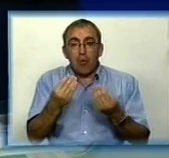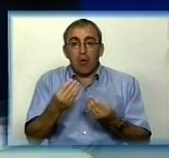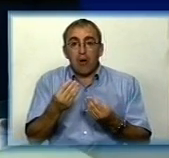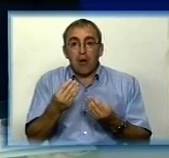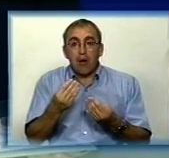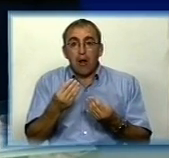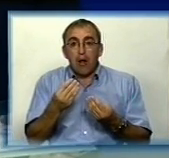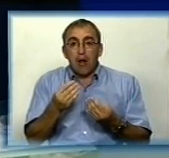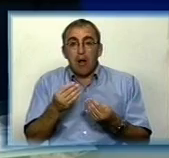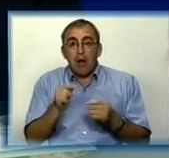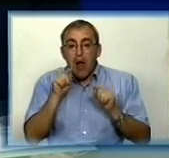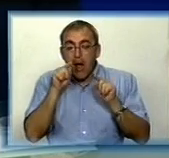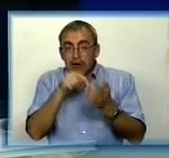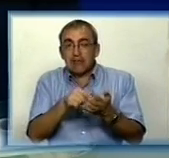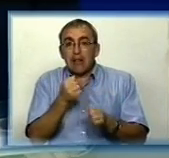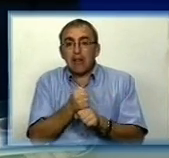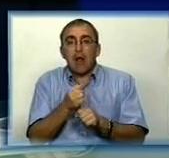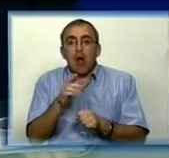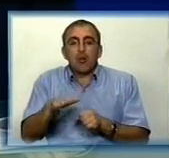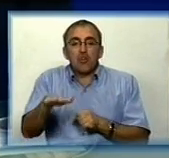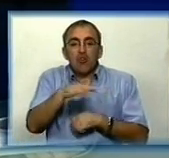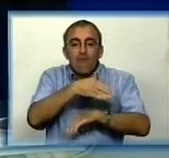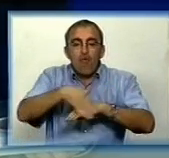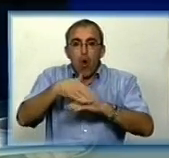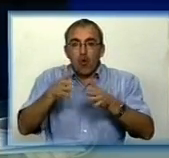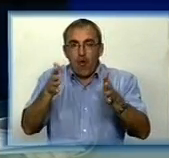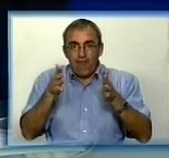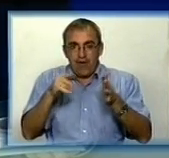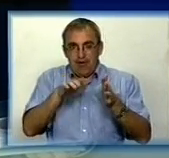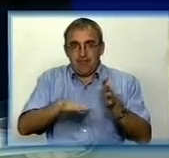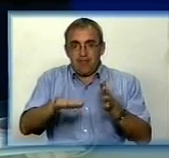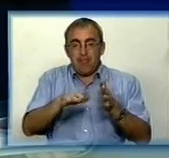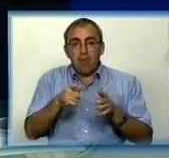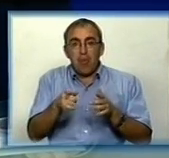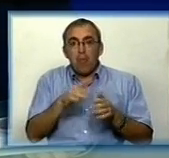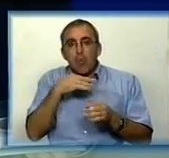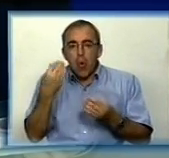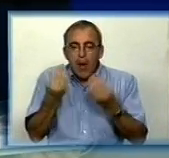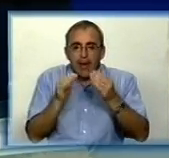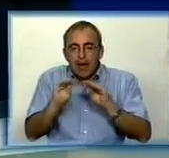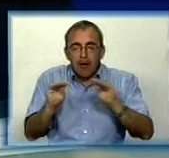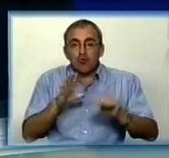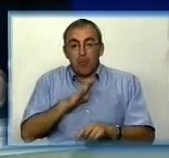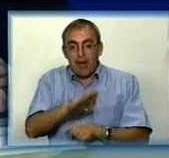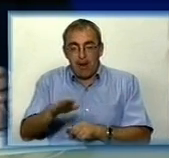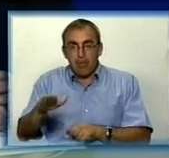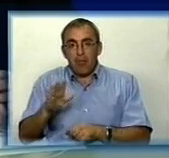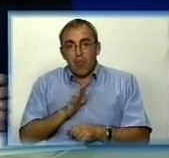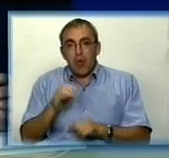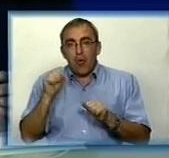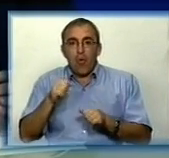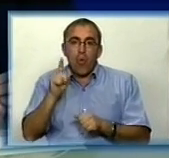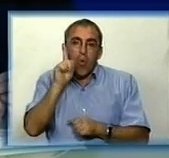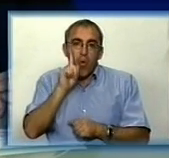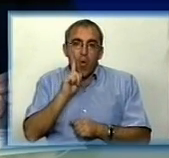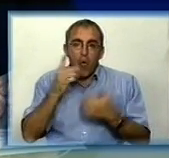Акцент робиться якраз на таких дворових територіях. Достаточно для того, щоб... Там багато елементів для того, щоб ребята могли комфортно